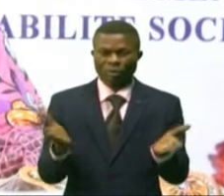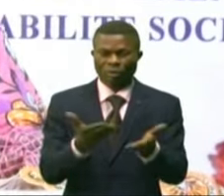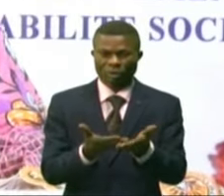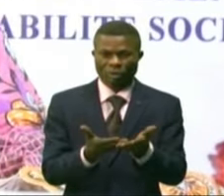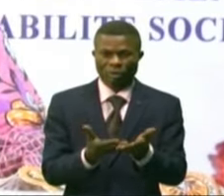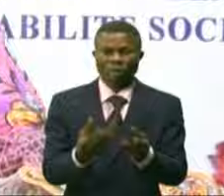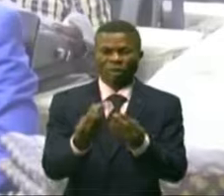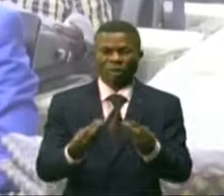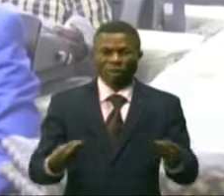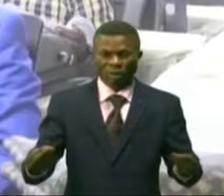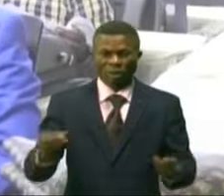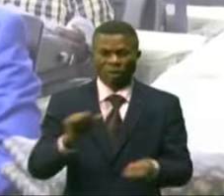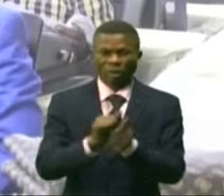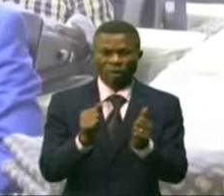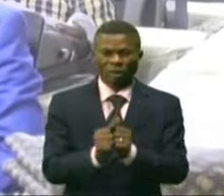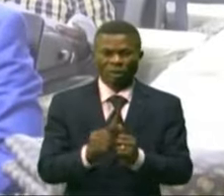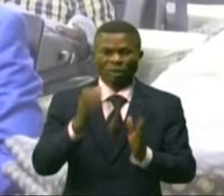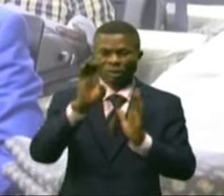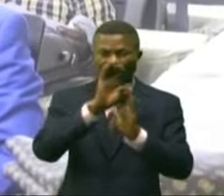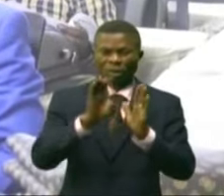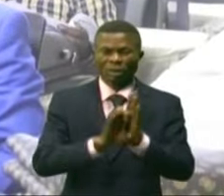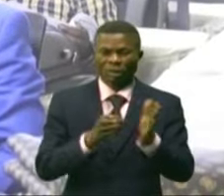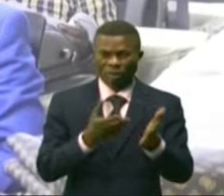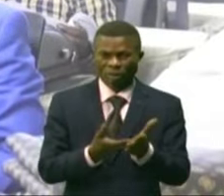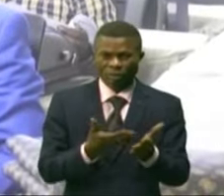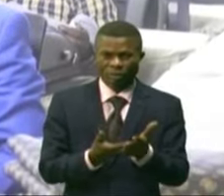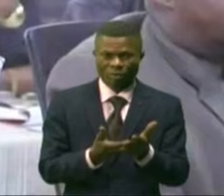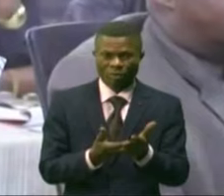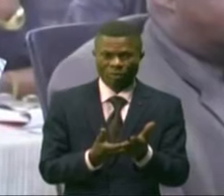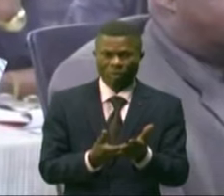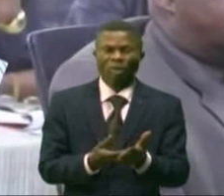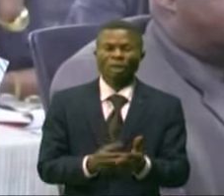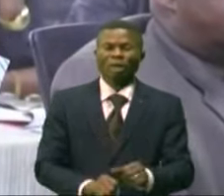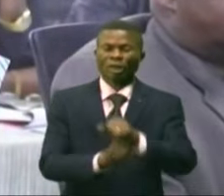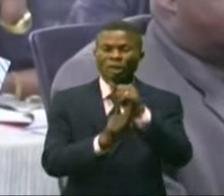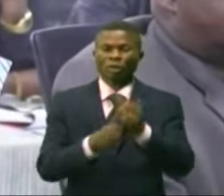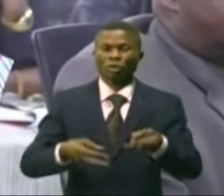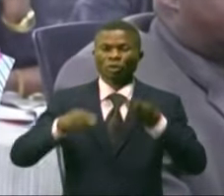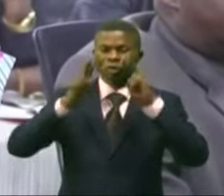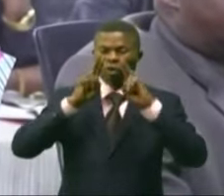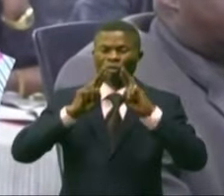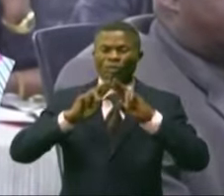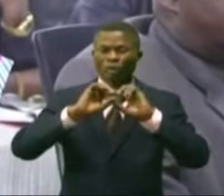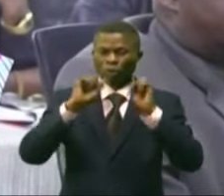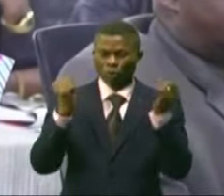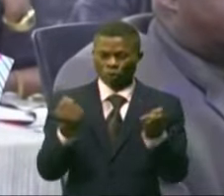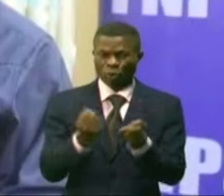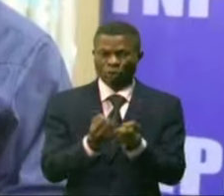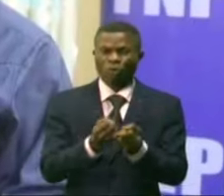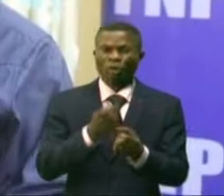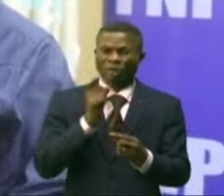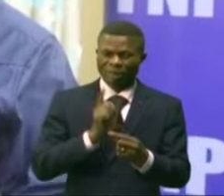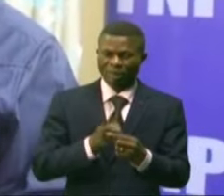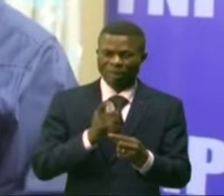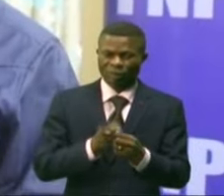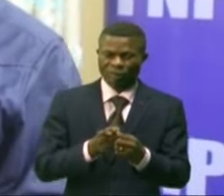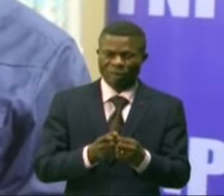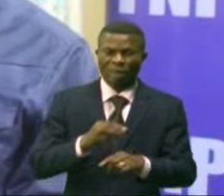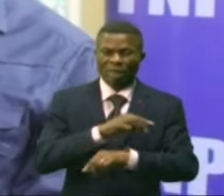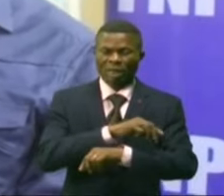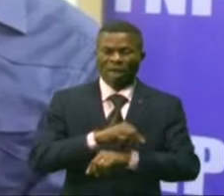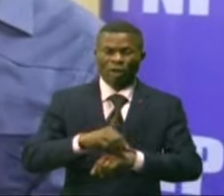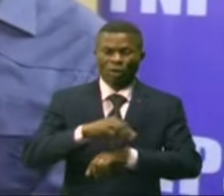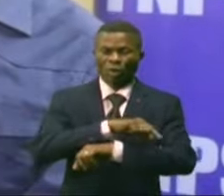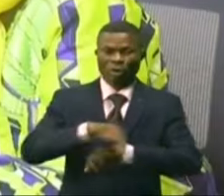raisonnements des bails et des constructions de l'indice des vulnérabilités sociales organisés conjointement par les ministères des Affaires sociales